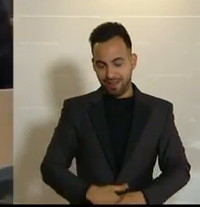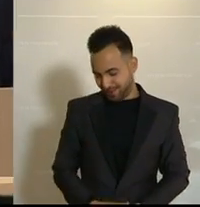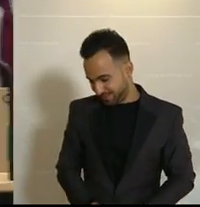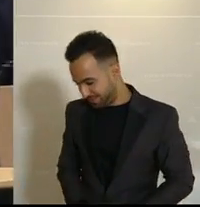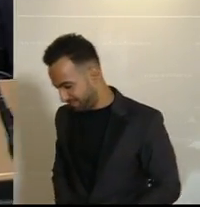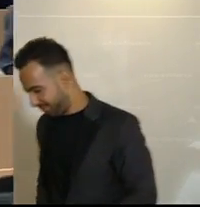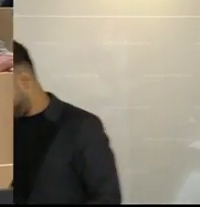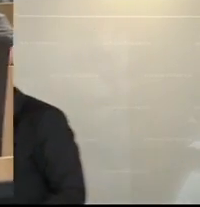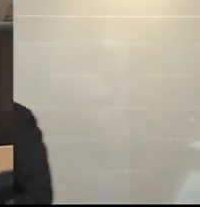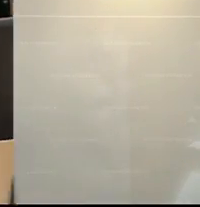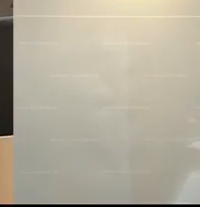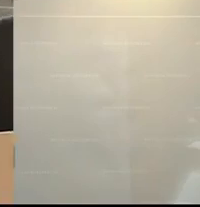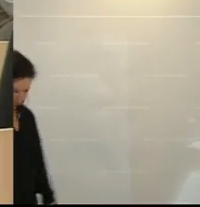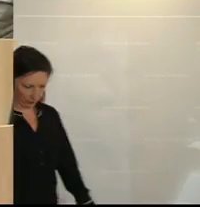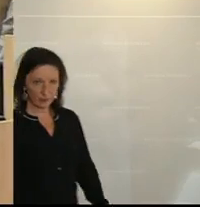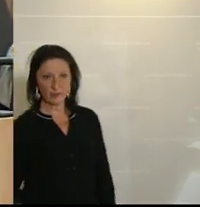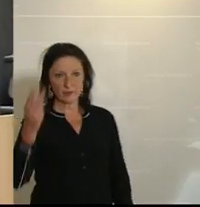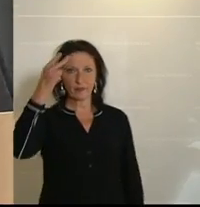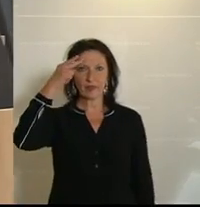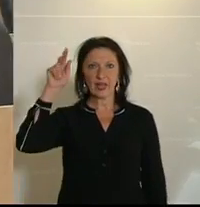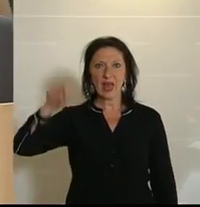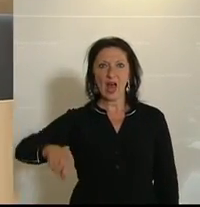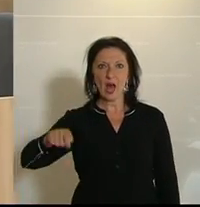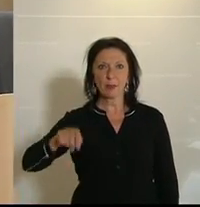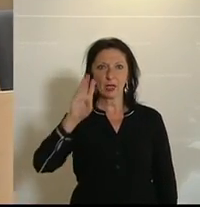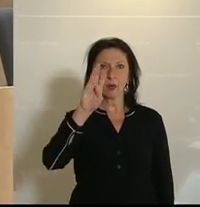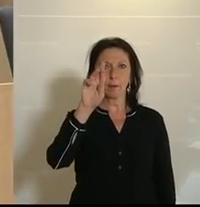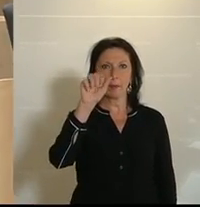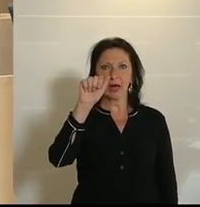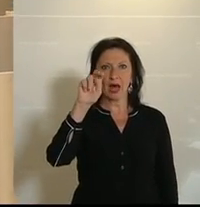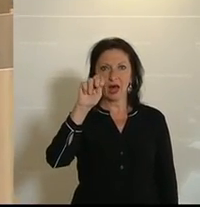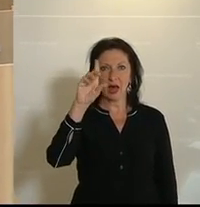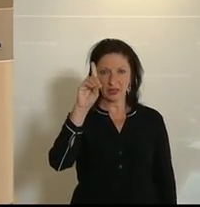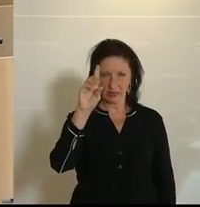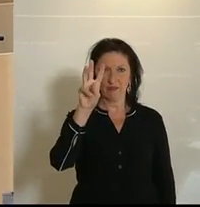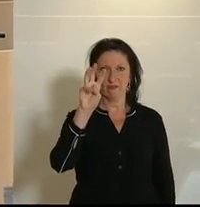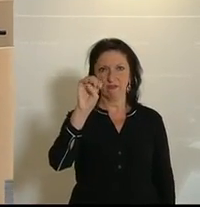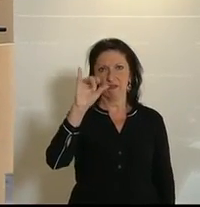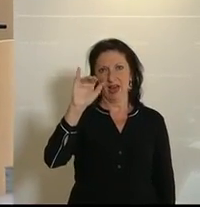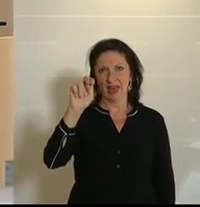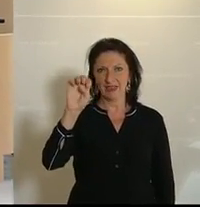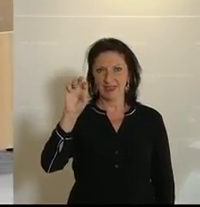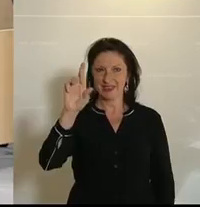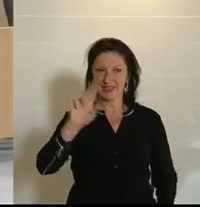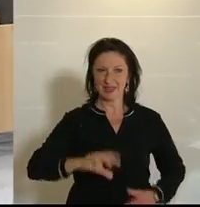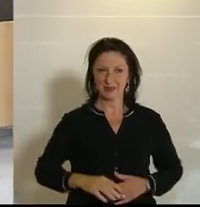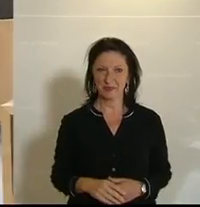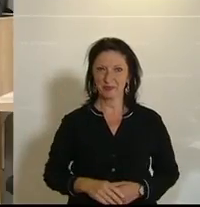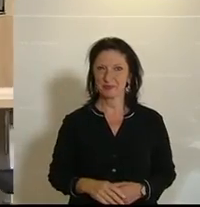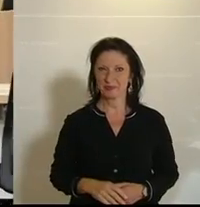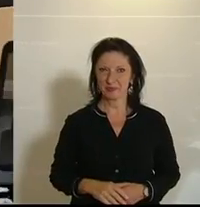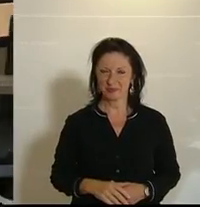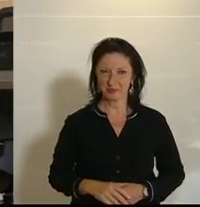Aufstockung im Budget, die in Wirklichkeit eine ist, die sieht er im Budgetentwurf 2020, ein Budget, das morgen